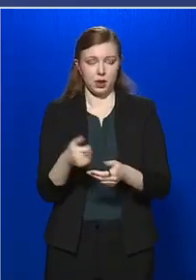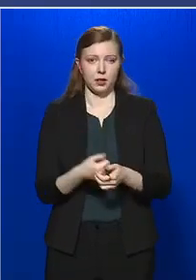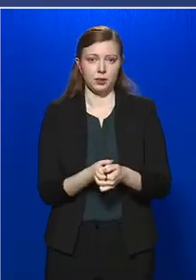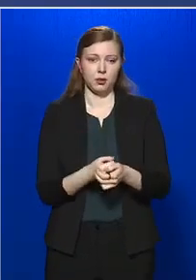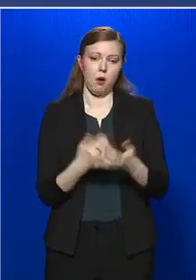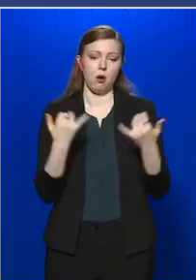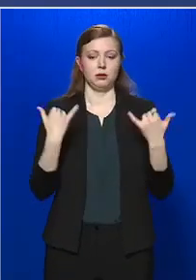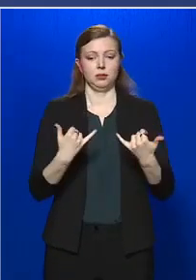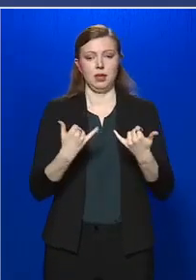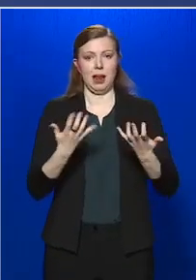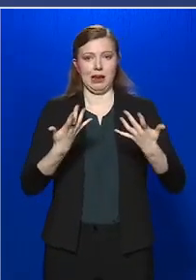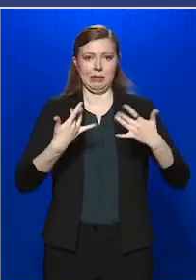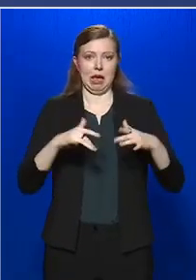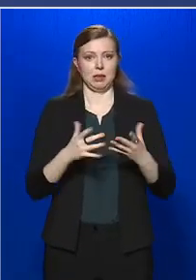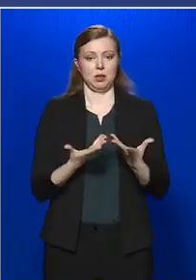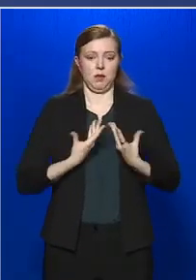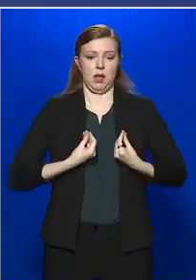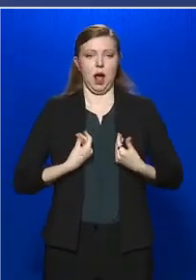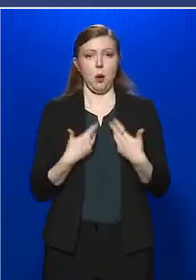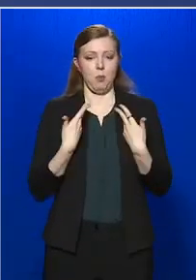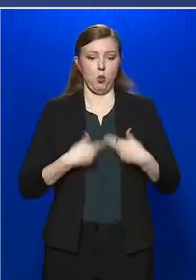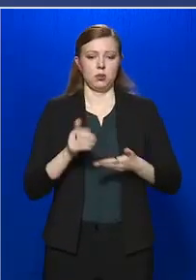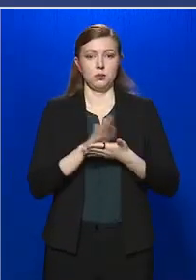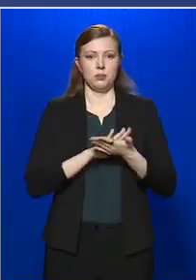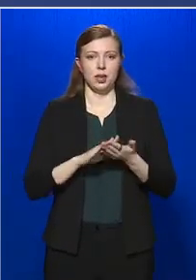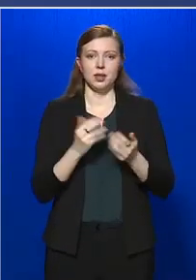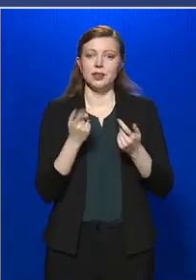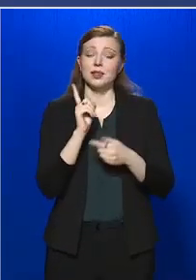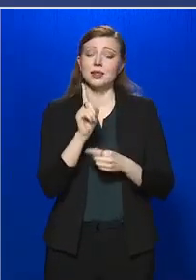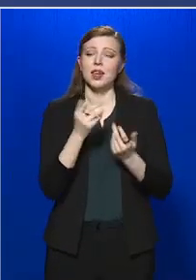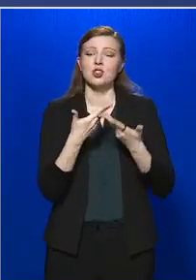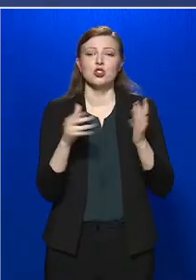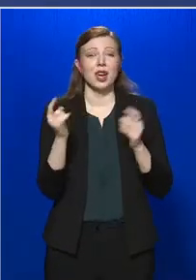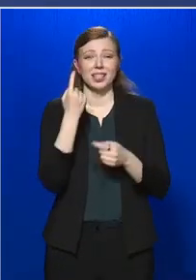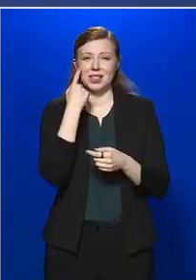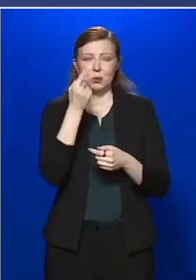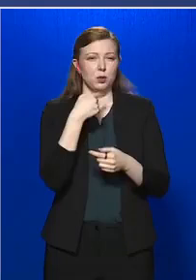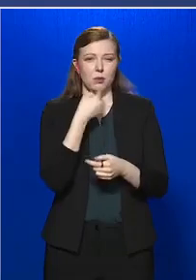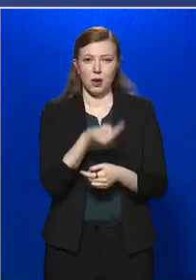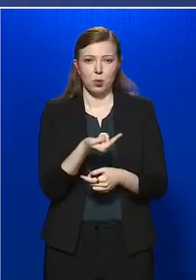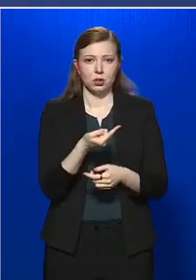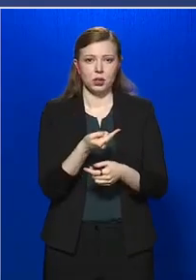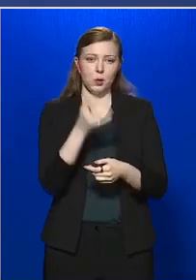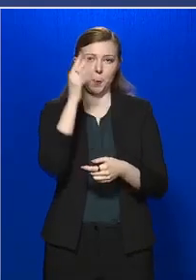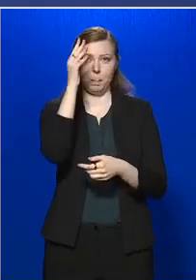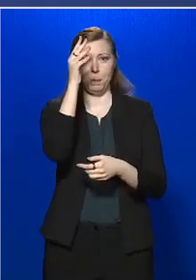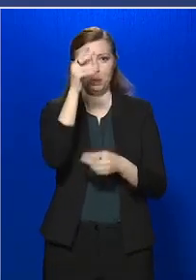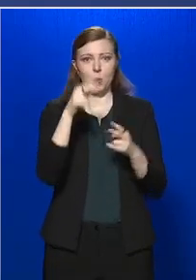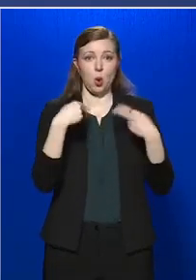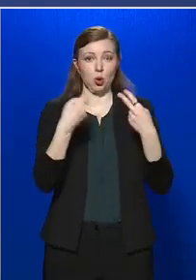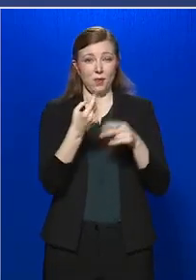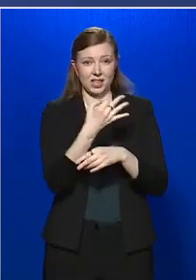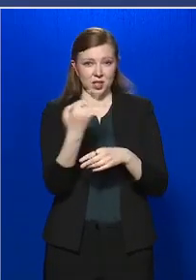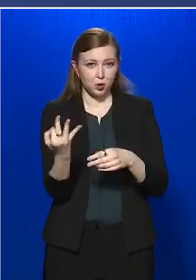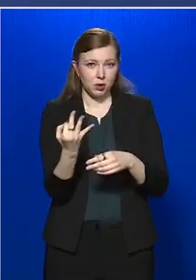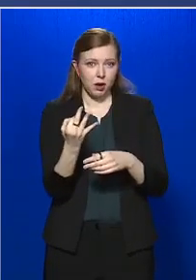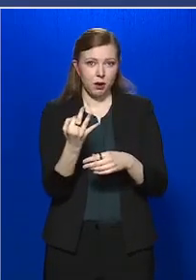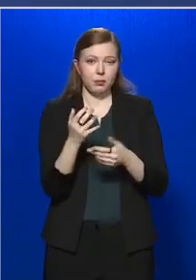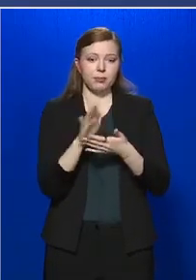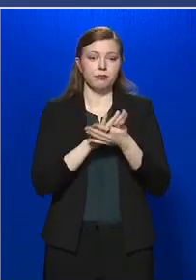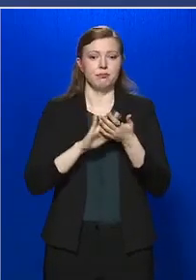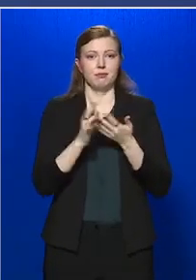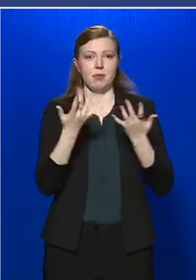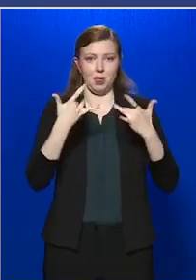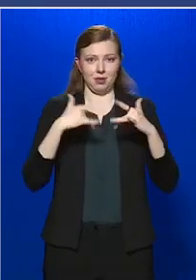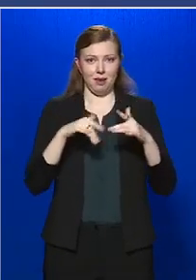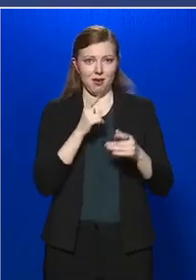aktuális állapotról. Azonban senki nem tudja megmondani, hogy a következő napon milyen